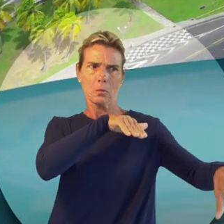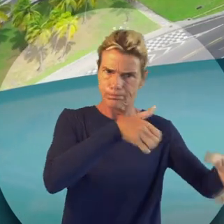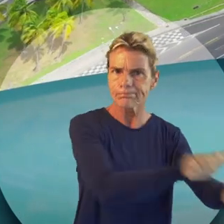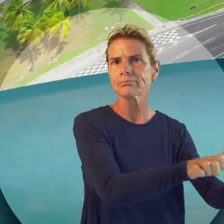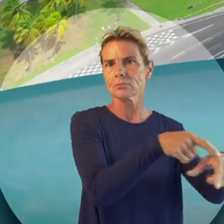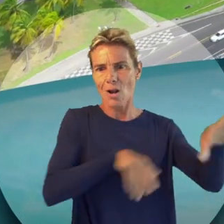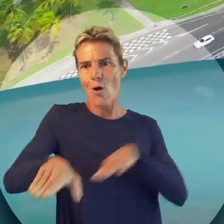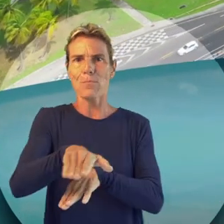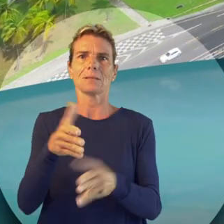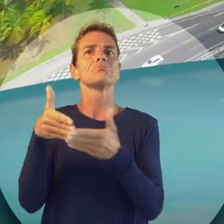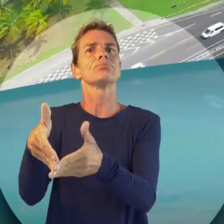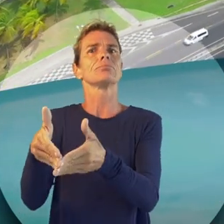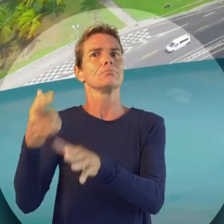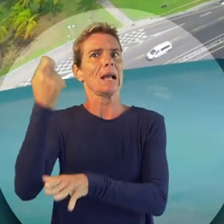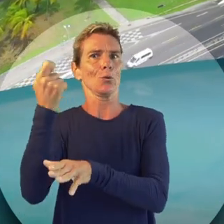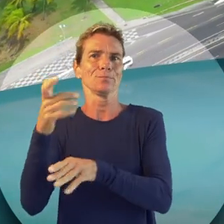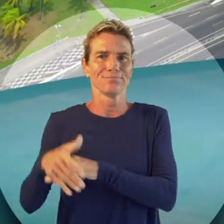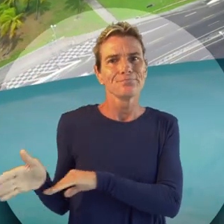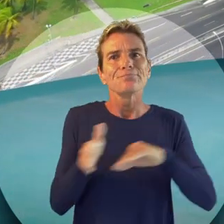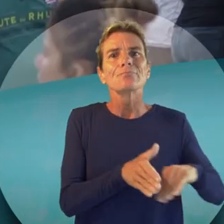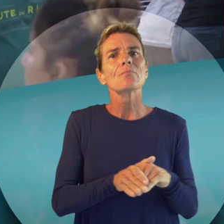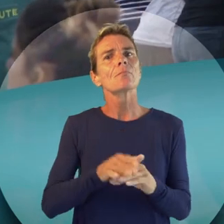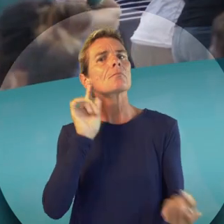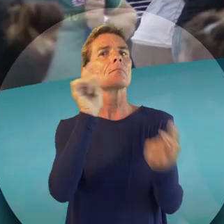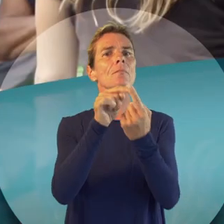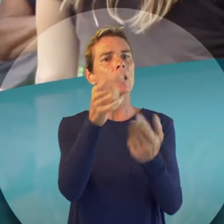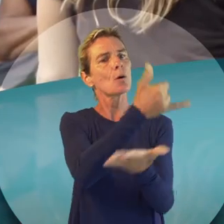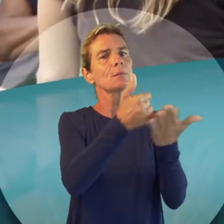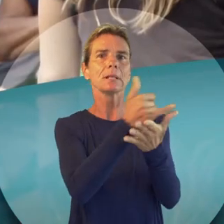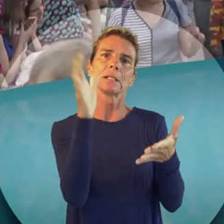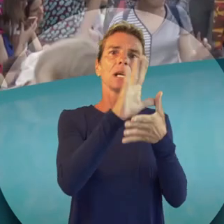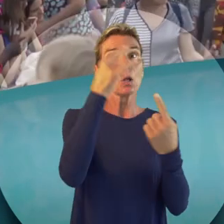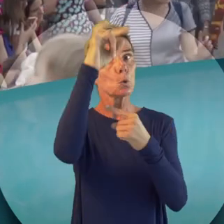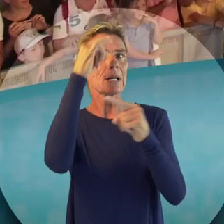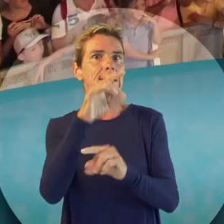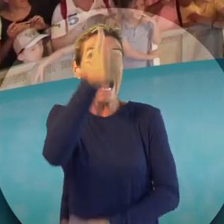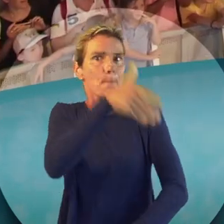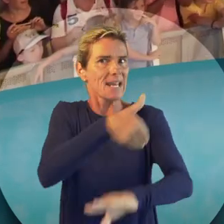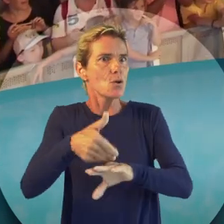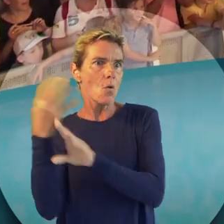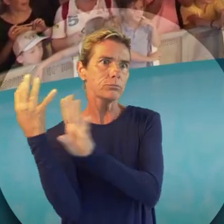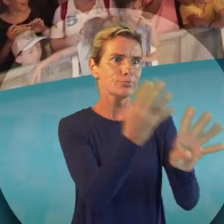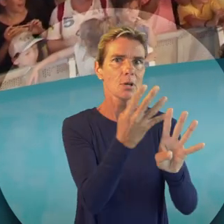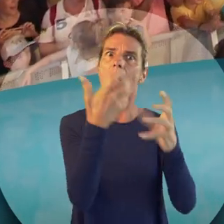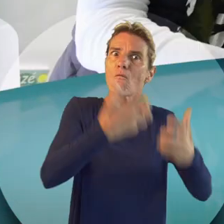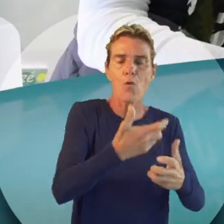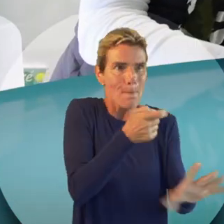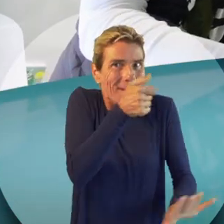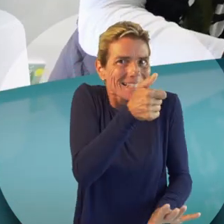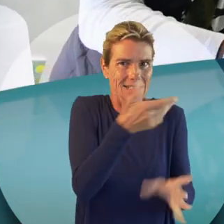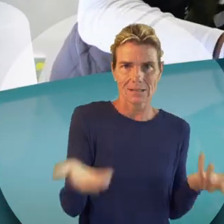désengorger le trafic côtier. L'objectif que nous avons fixé de 2 millions de touristes en 2020 est en passe d'être atteint.